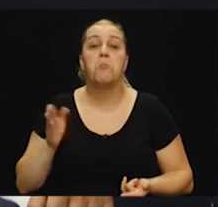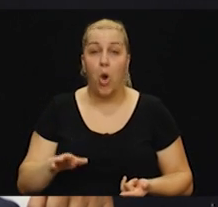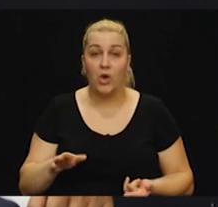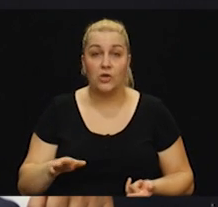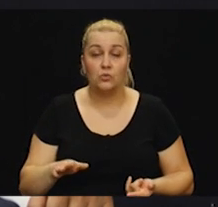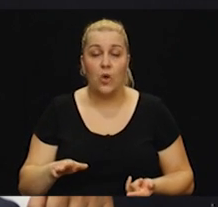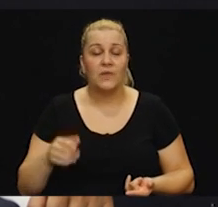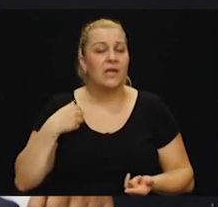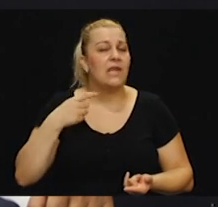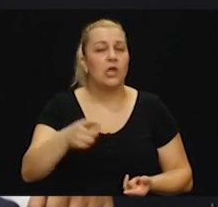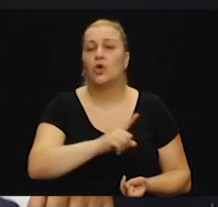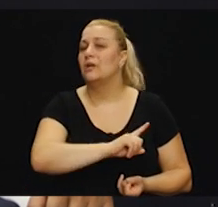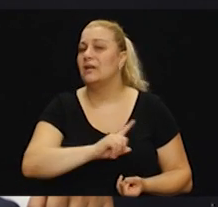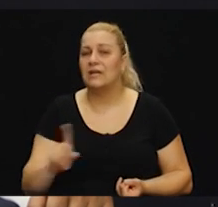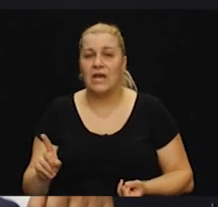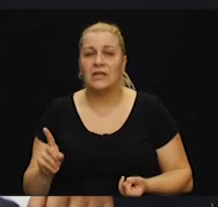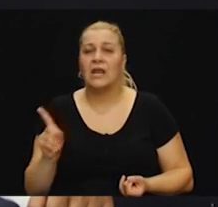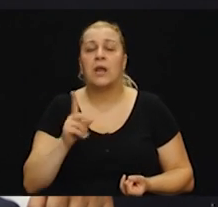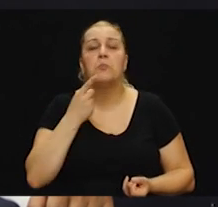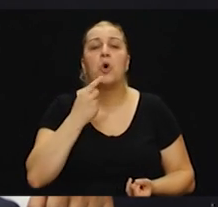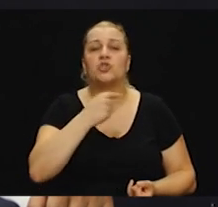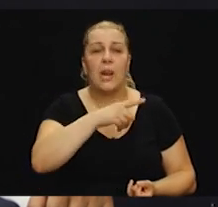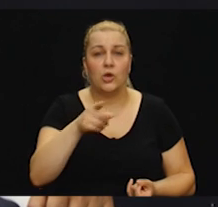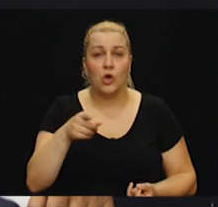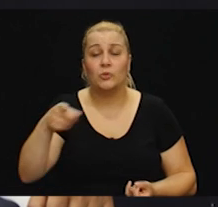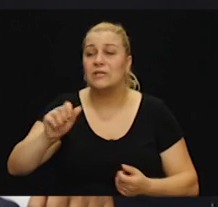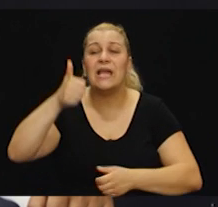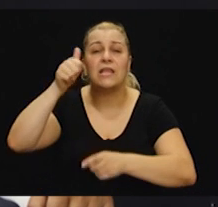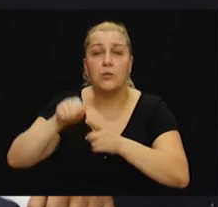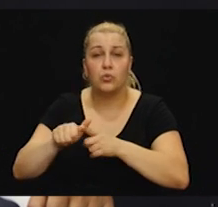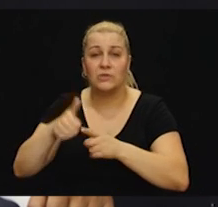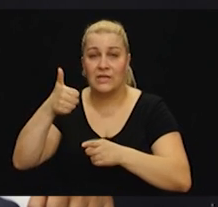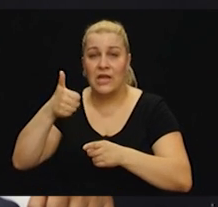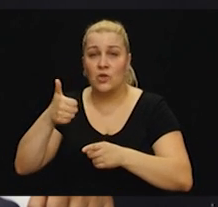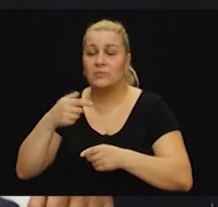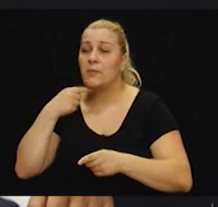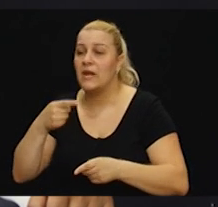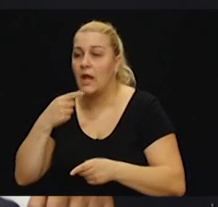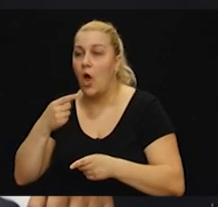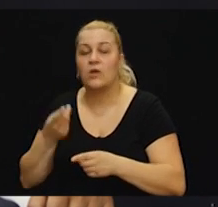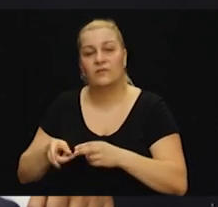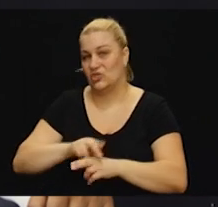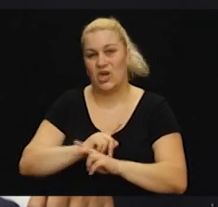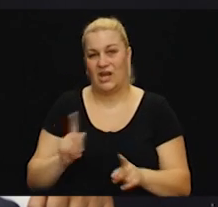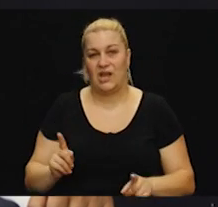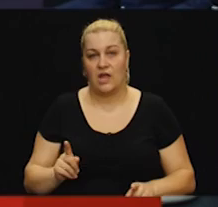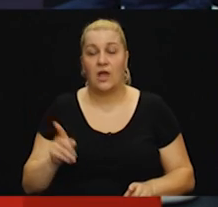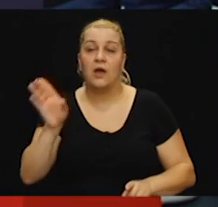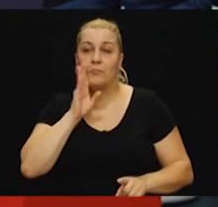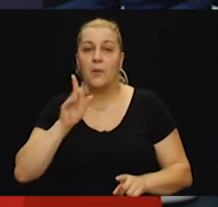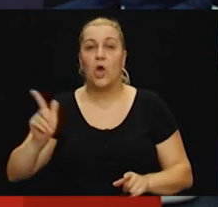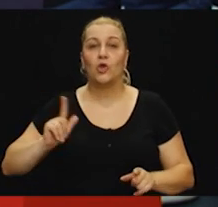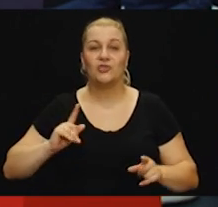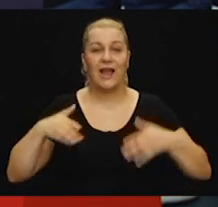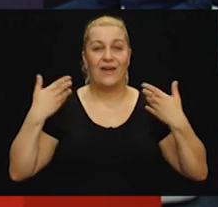što ne bi poželija nikome, to sam uradio tada i nikad više. Majka vas je čekala razgana, raspjevana, ali jednostavno